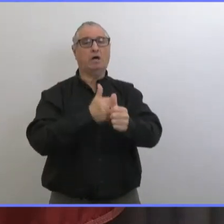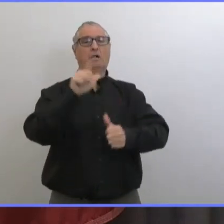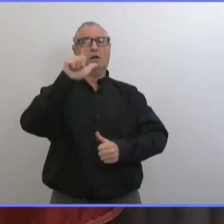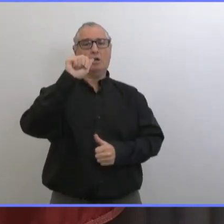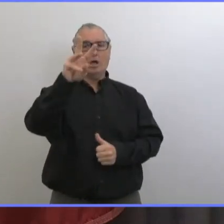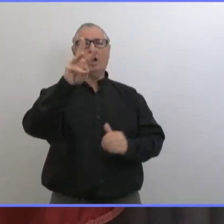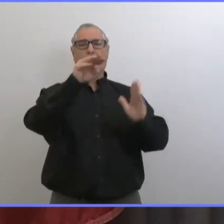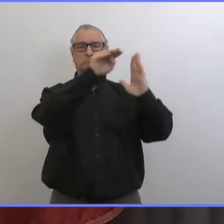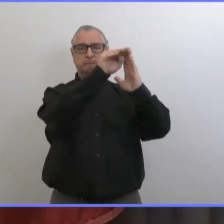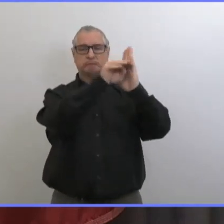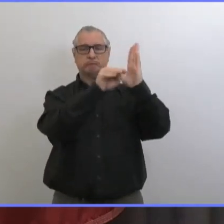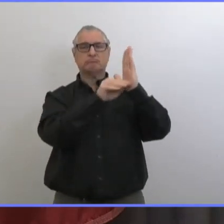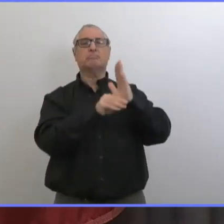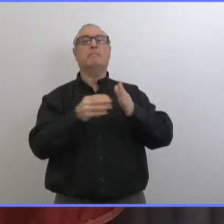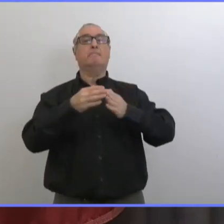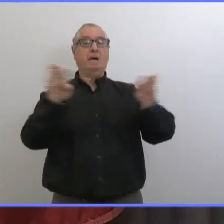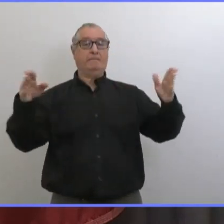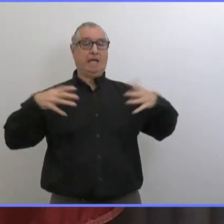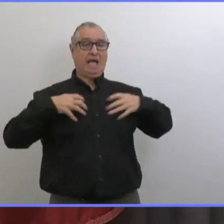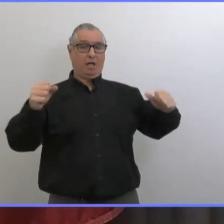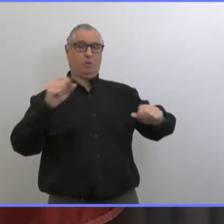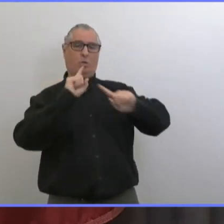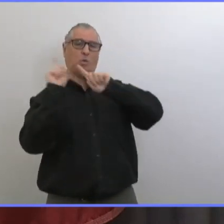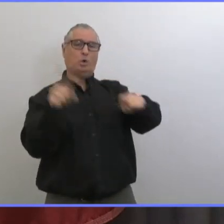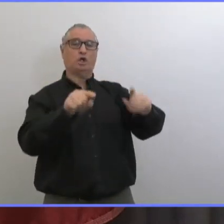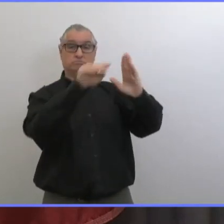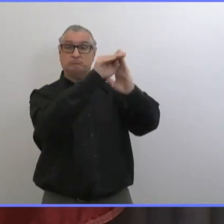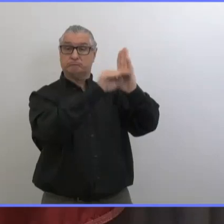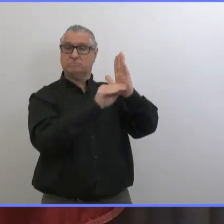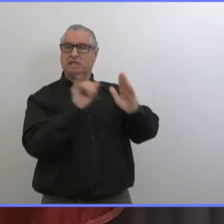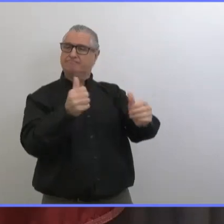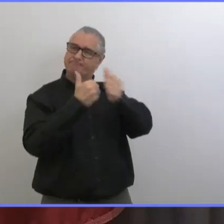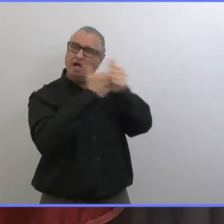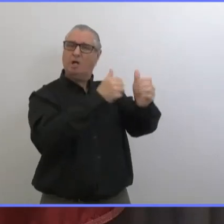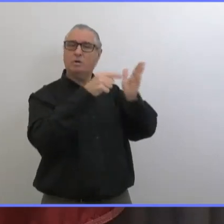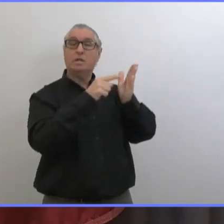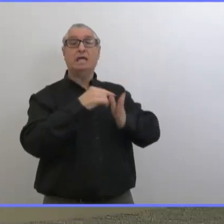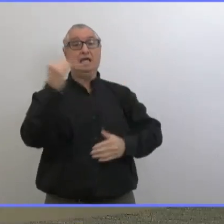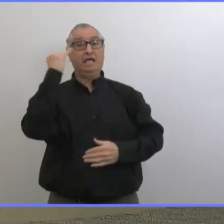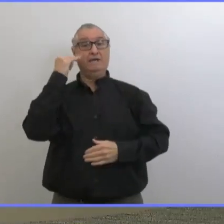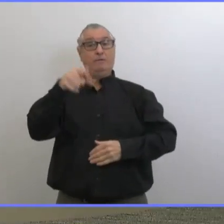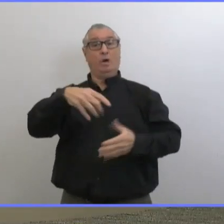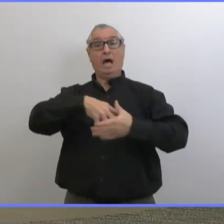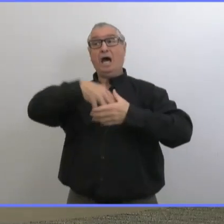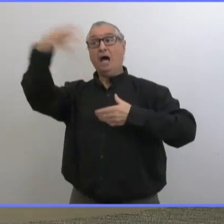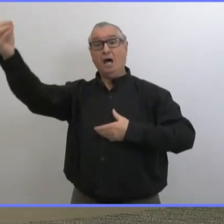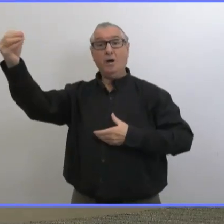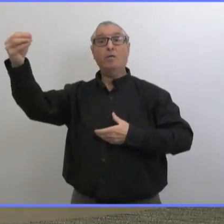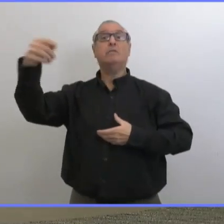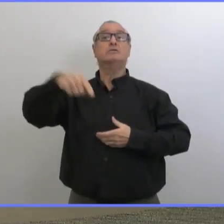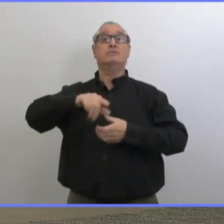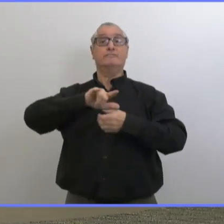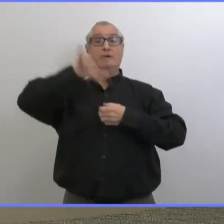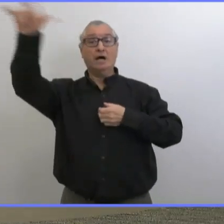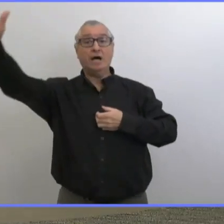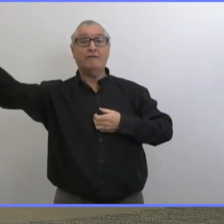respectent les ordres de santé publique quand ils reviennent chez eux il faut qu'ils s'isolent en fonction de ces ordres